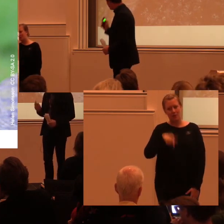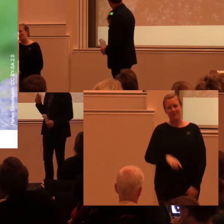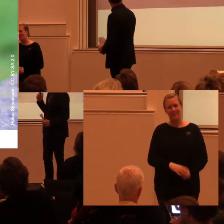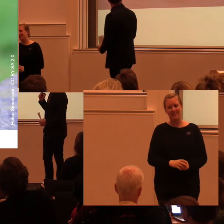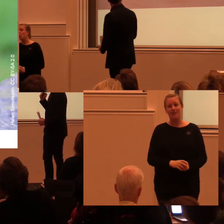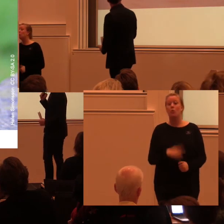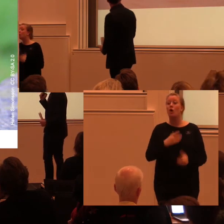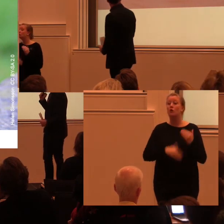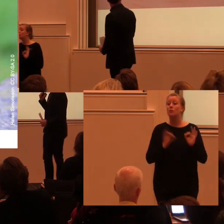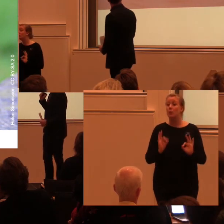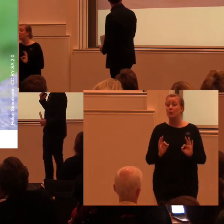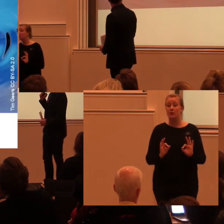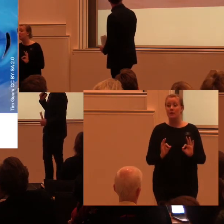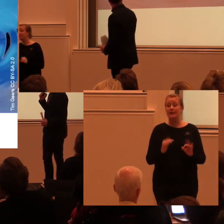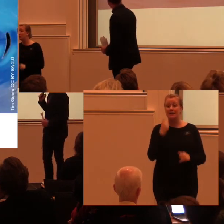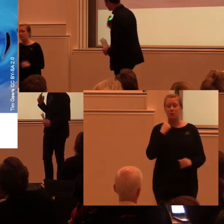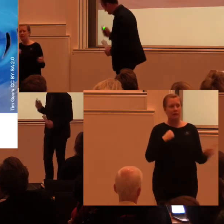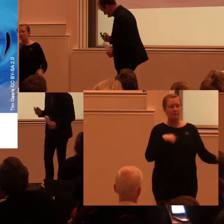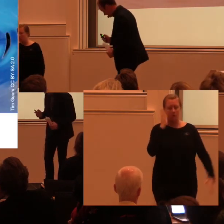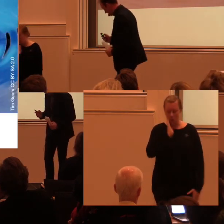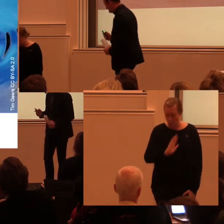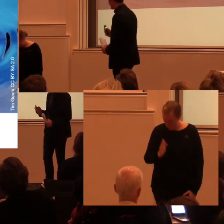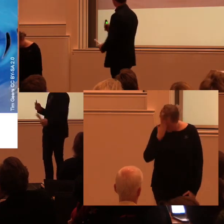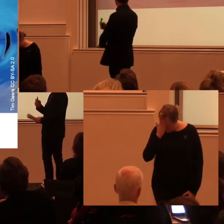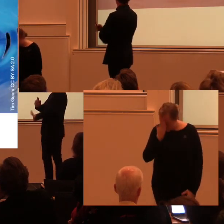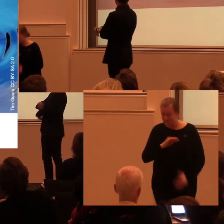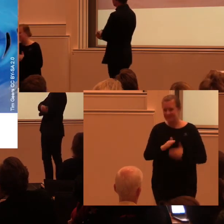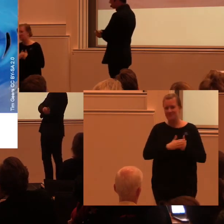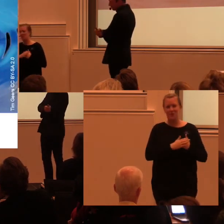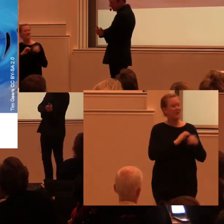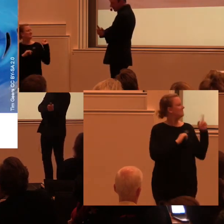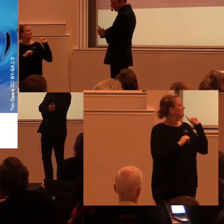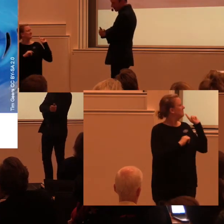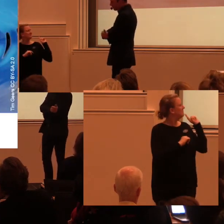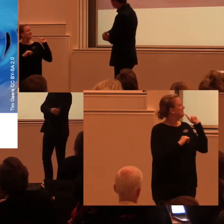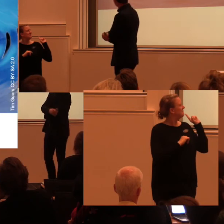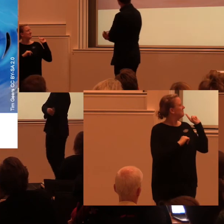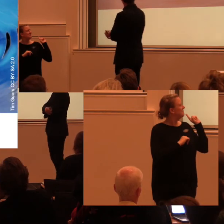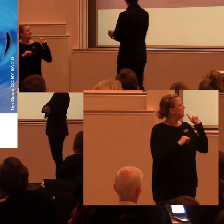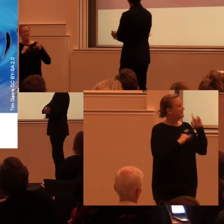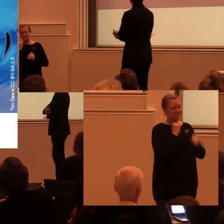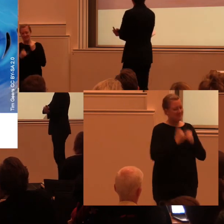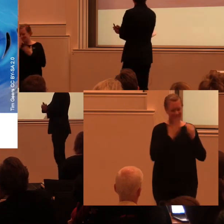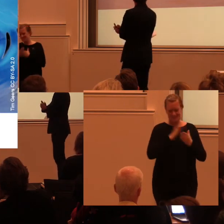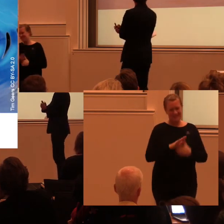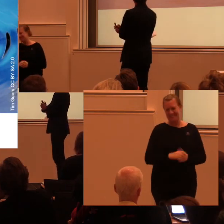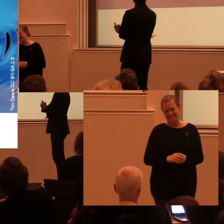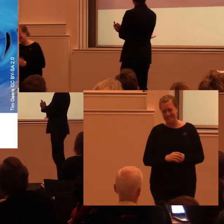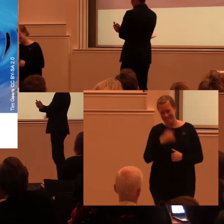på... Nej, förlåt, jag hoppar. Jag backar tillbaka. Jag trodde jag var på sista bilden.